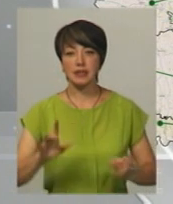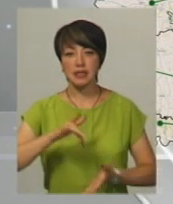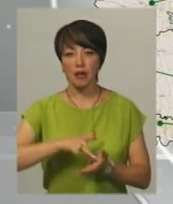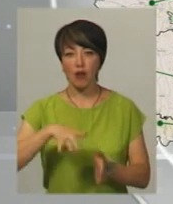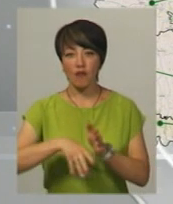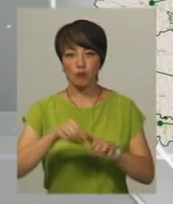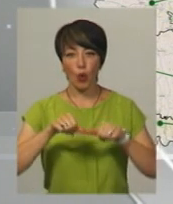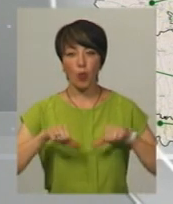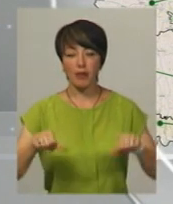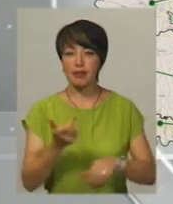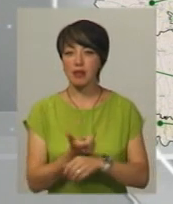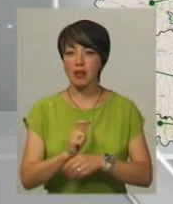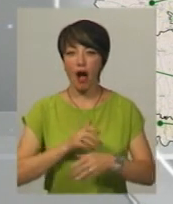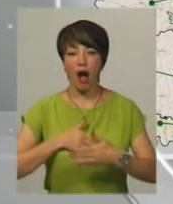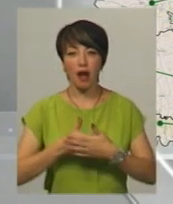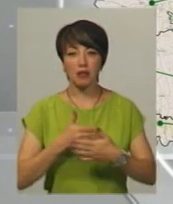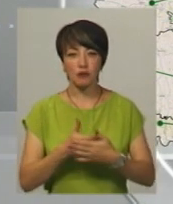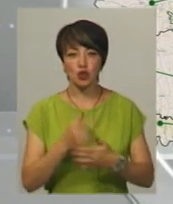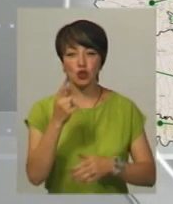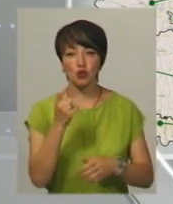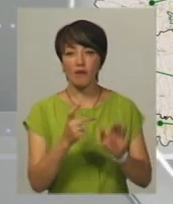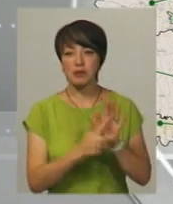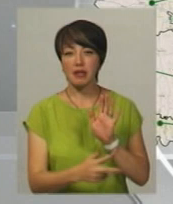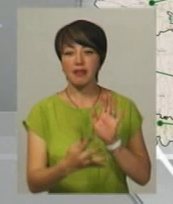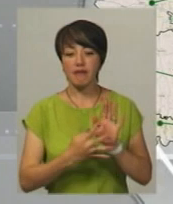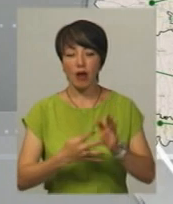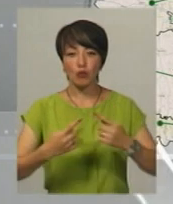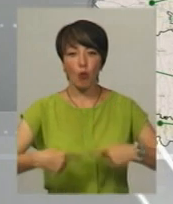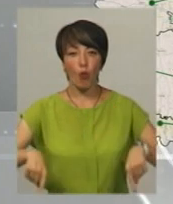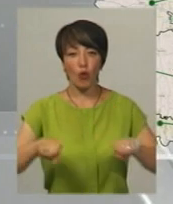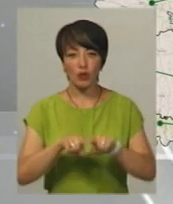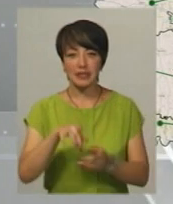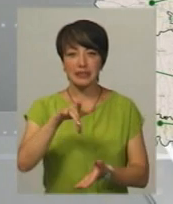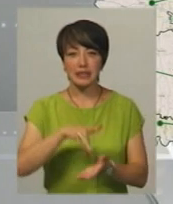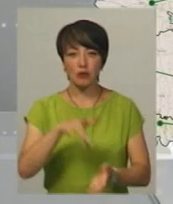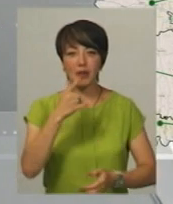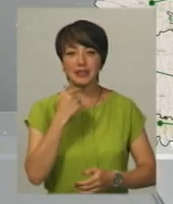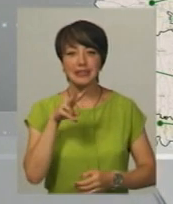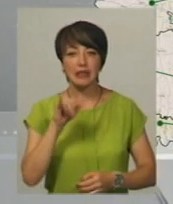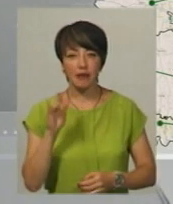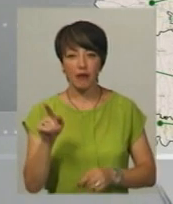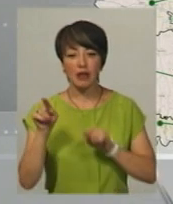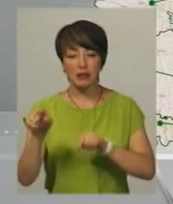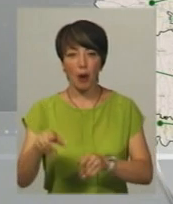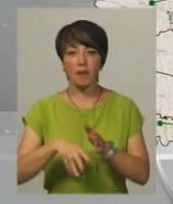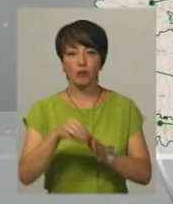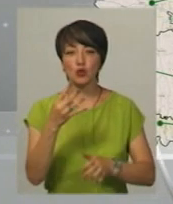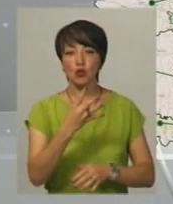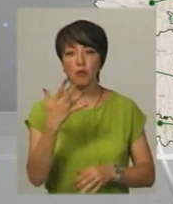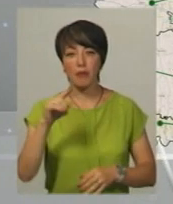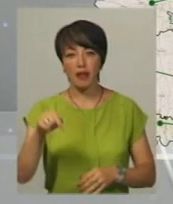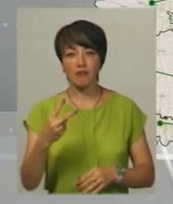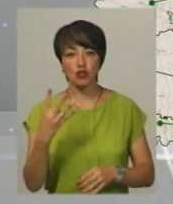комісії. Найактивніше виявлення у 189-му виборчому округу із центром у Красилові. Там проголосувало 45